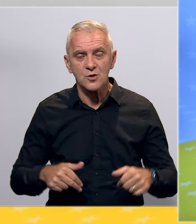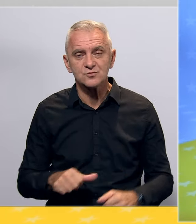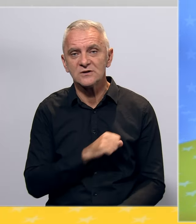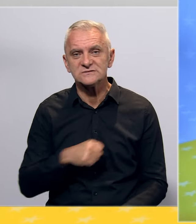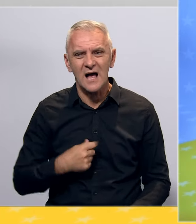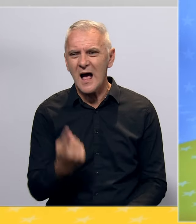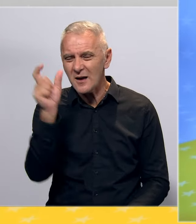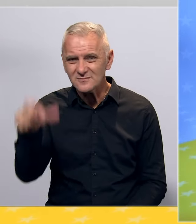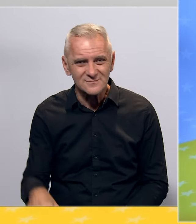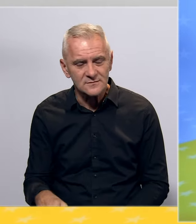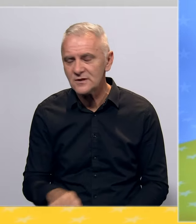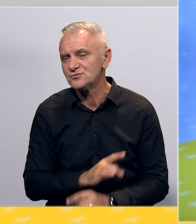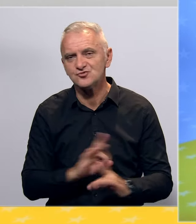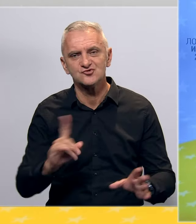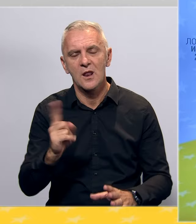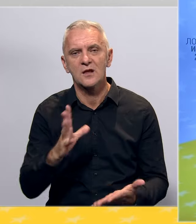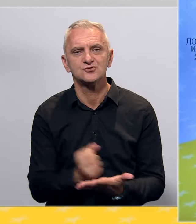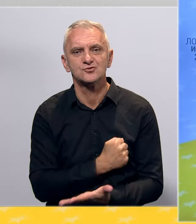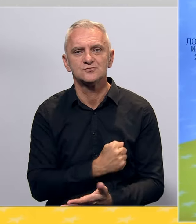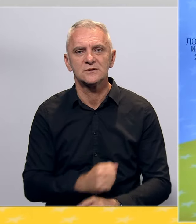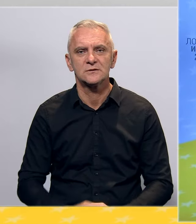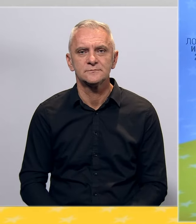ponosam, niko od nas ništa neće uspjeti.